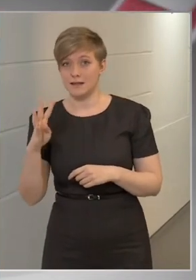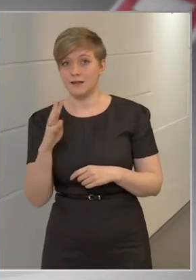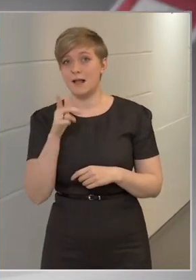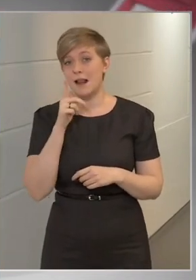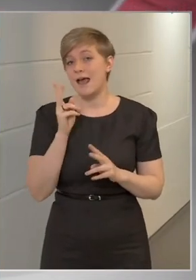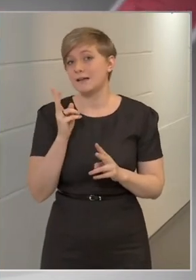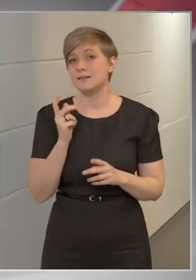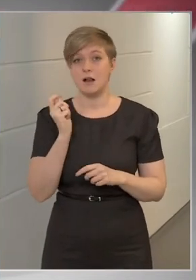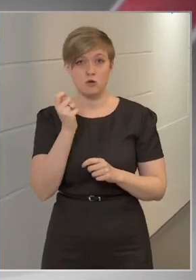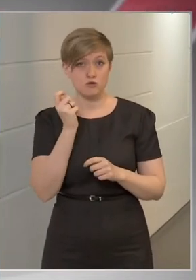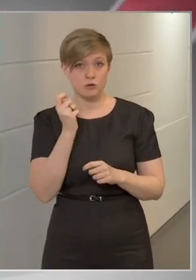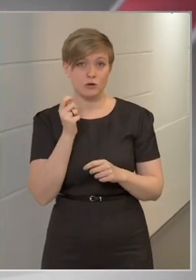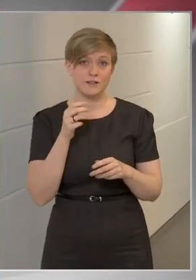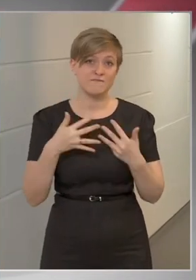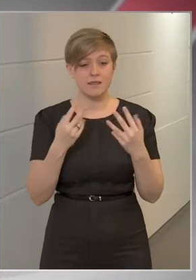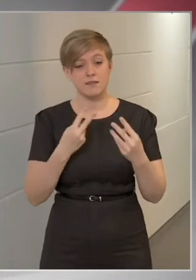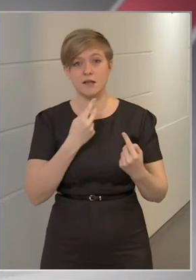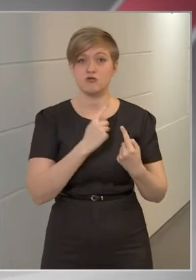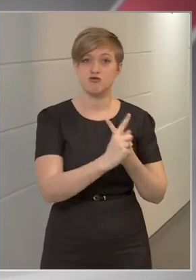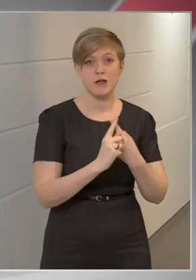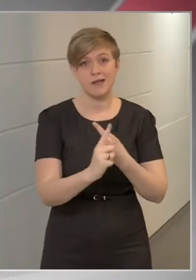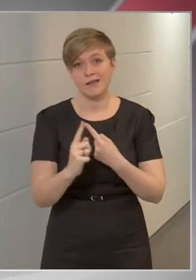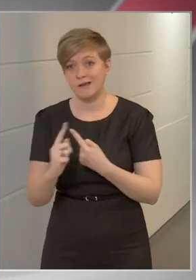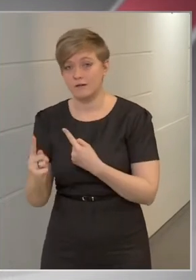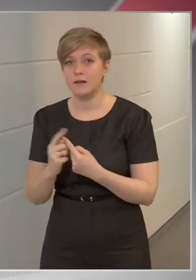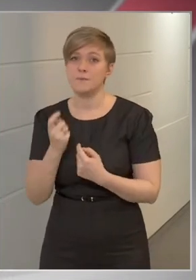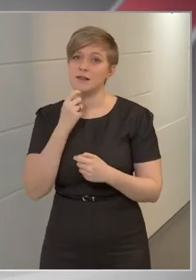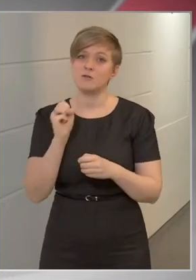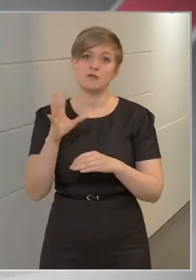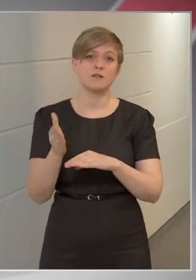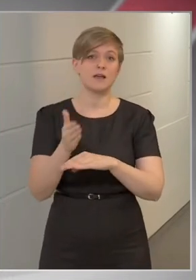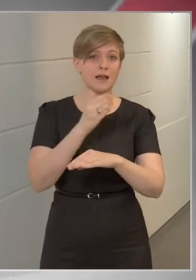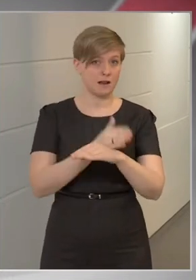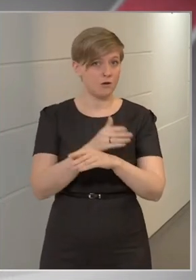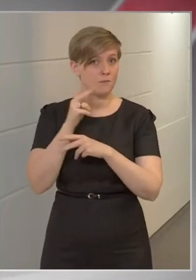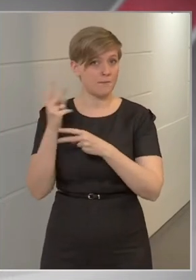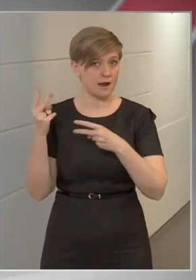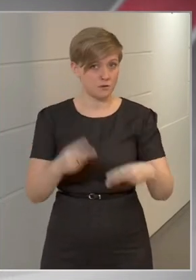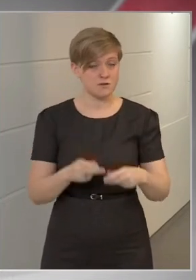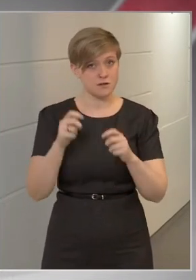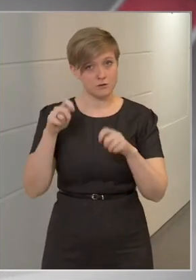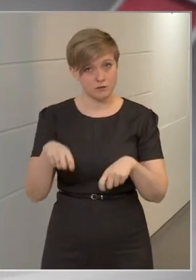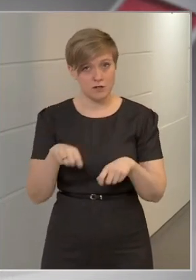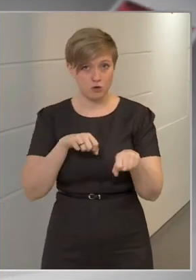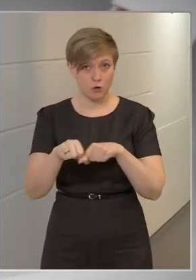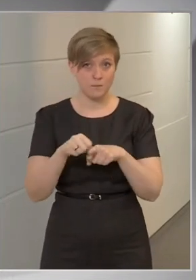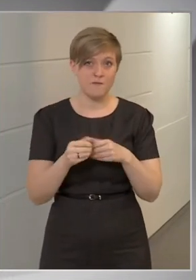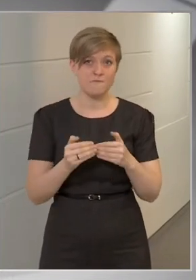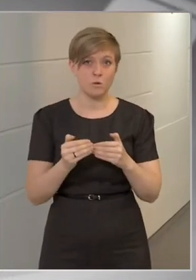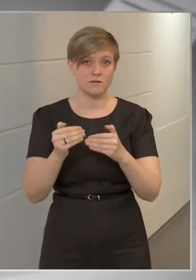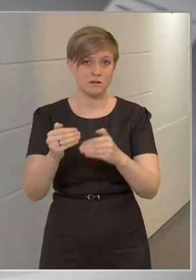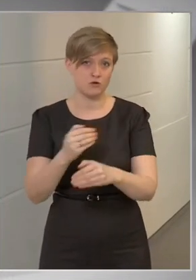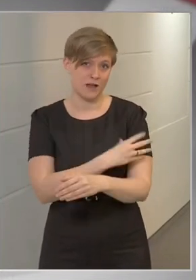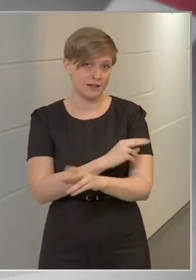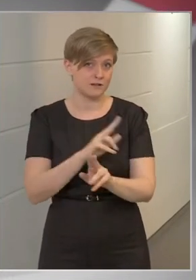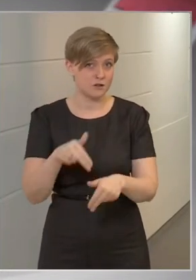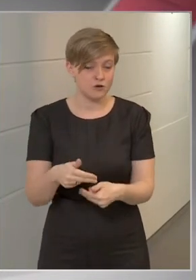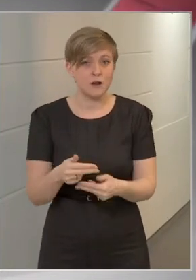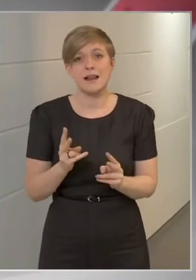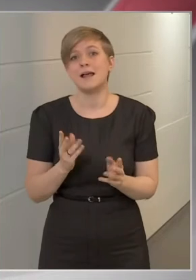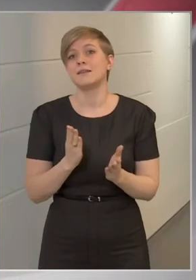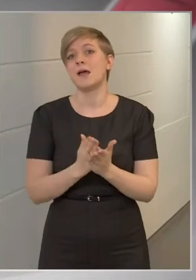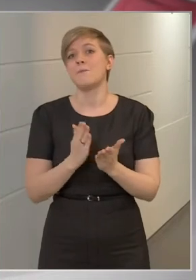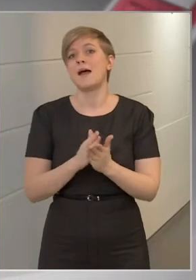már locsolkodni, vendégségbe menni? Március 15-e előtt meghozza a kormánya döntést a fokozatos enyhítésekről, lehet-e már